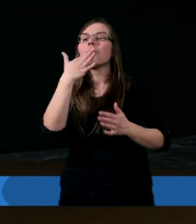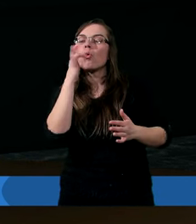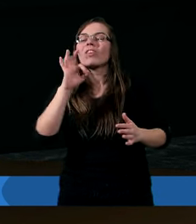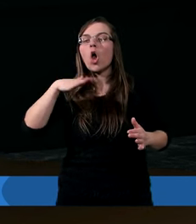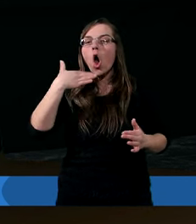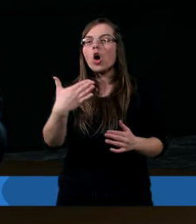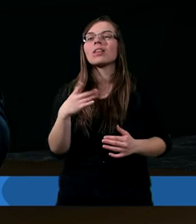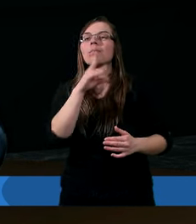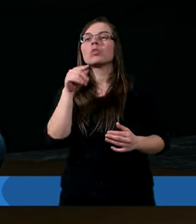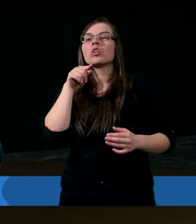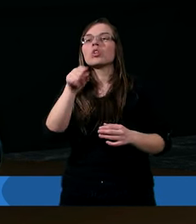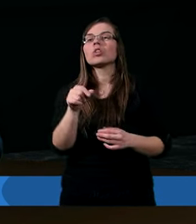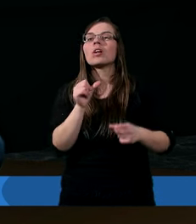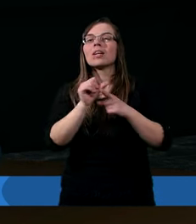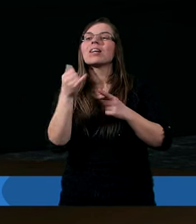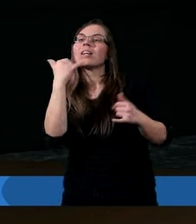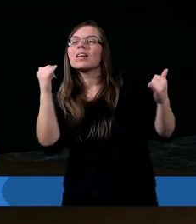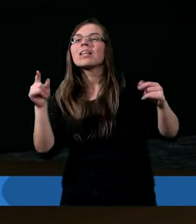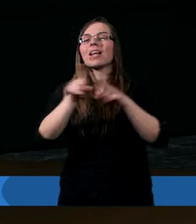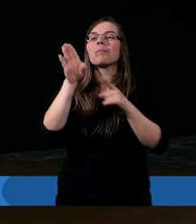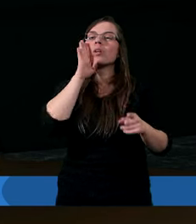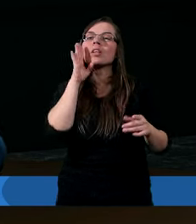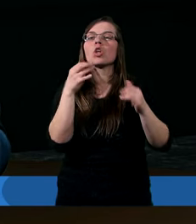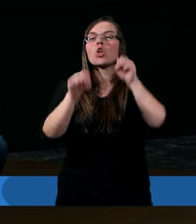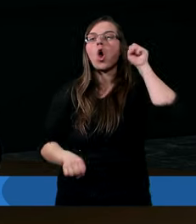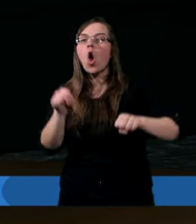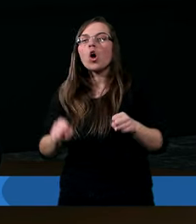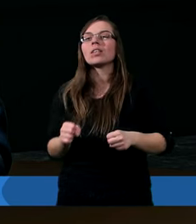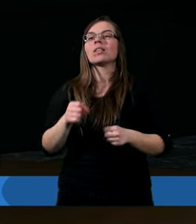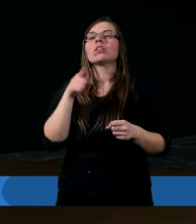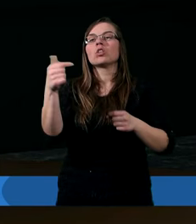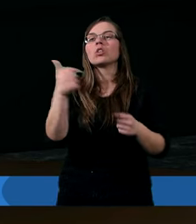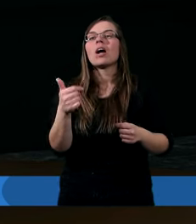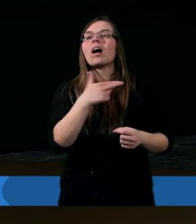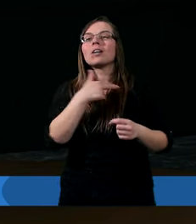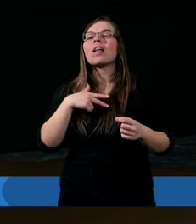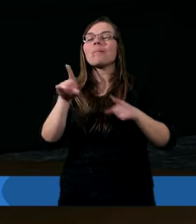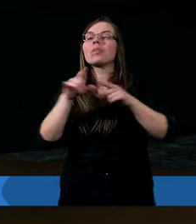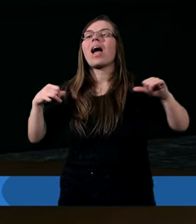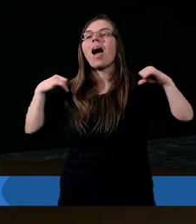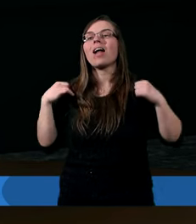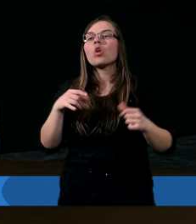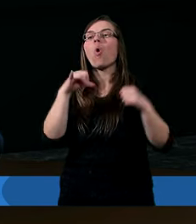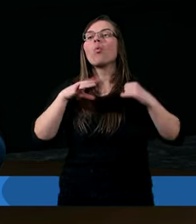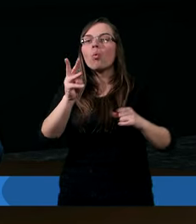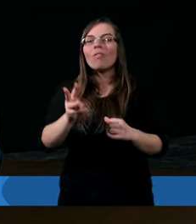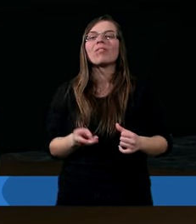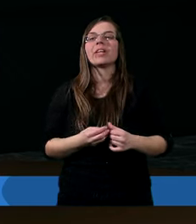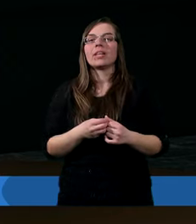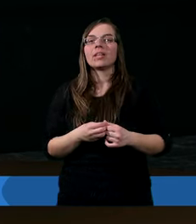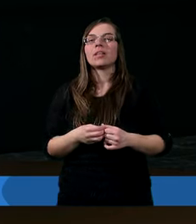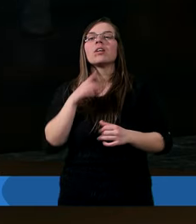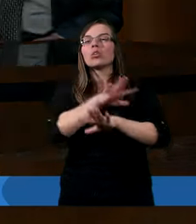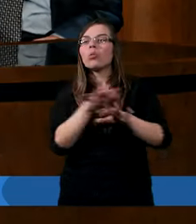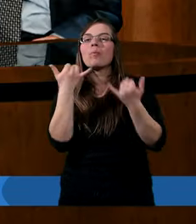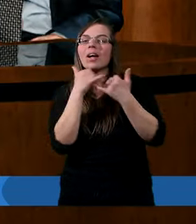o tym, że to toczy się jeszcze inny jakby sąd. Ten sąd już nie dotyczy nas, a dotyczy aniołów, a dokładnie aniołów żyjących. A to